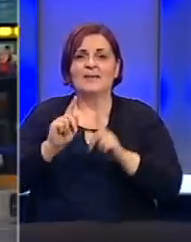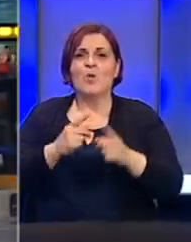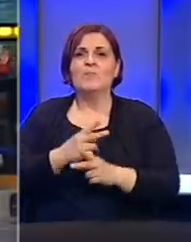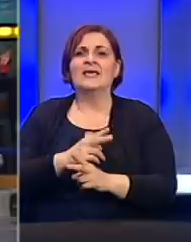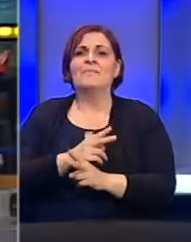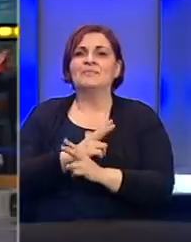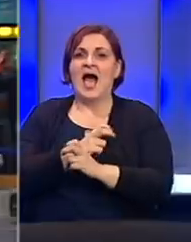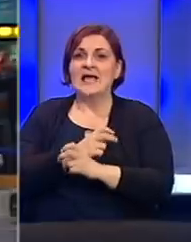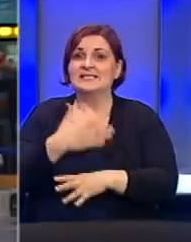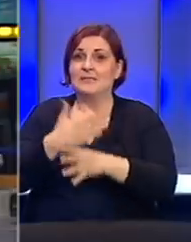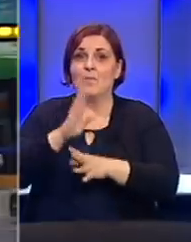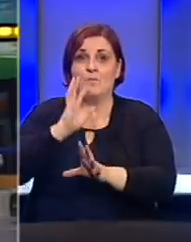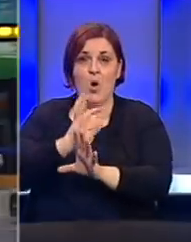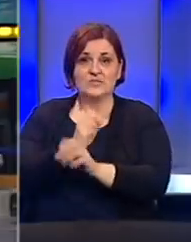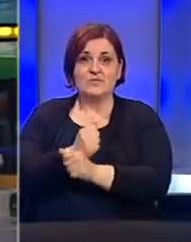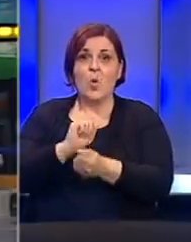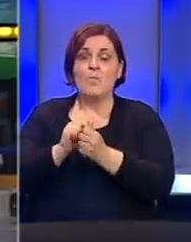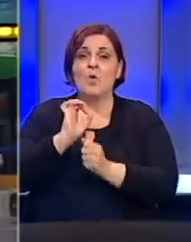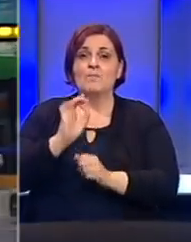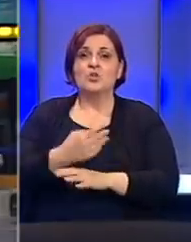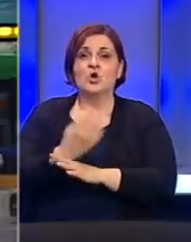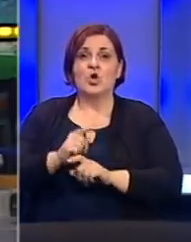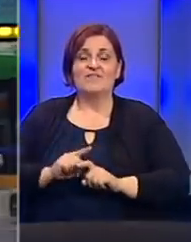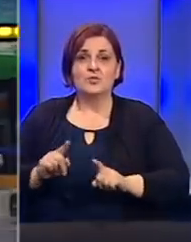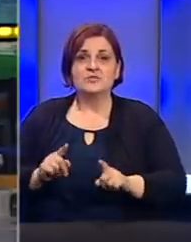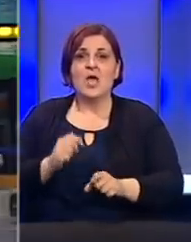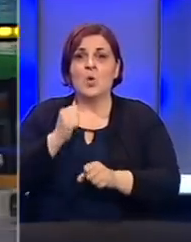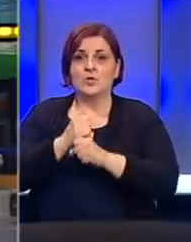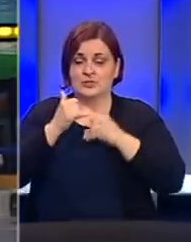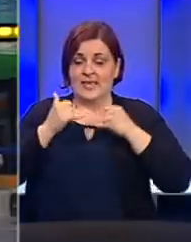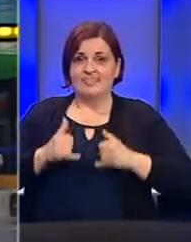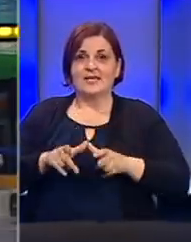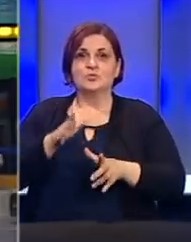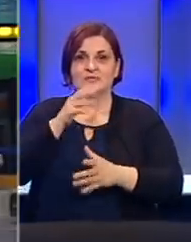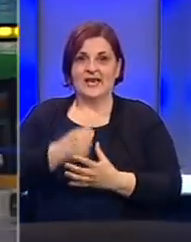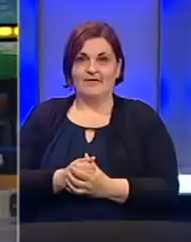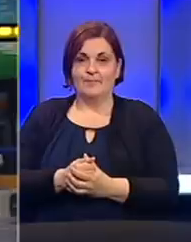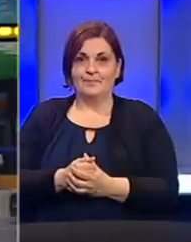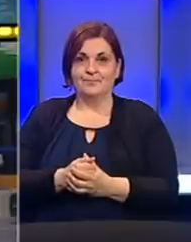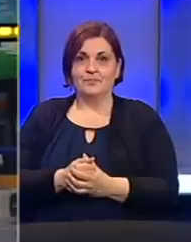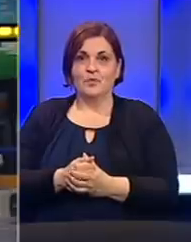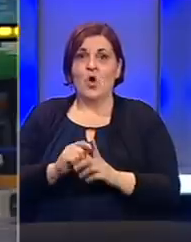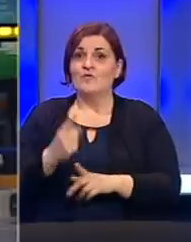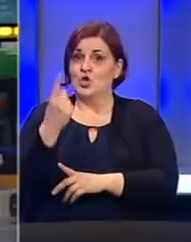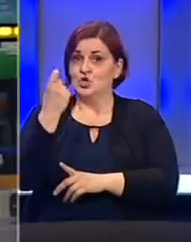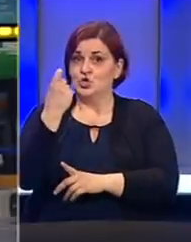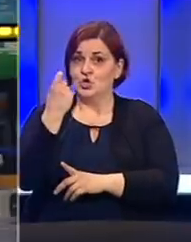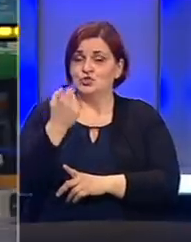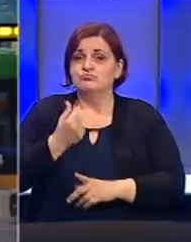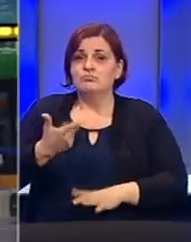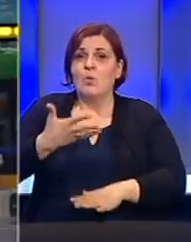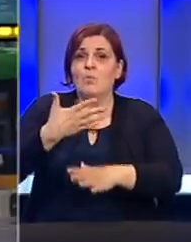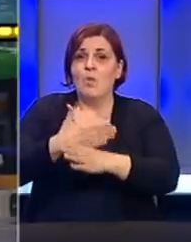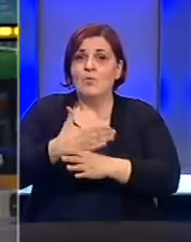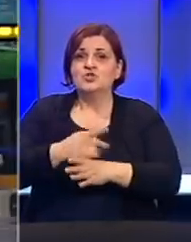Republike Austrije za pomoć Bosne i Hercegovini u borbi protiv koronavirusa izvršena je danas u Sarajevu. Ovo je još jedna u